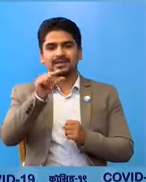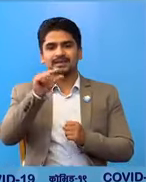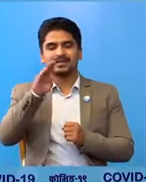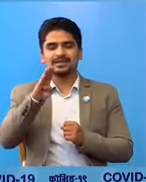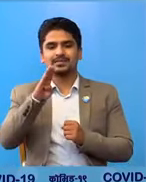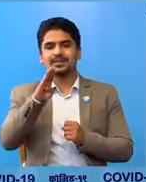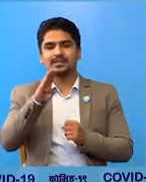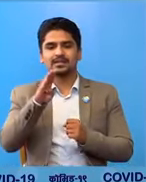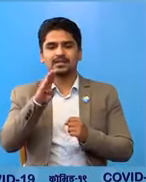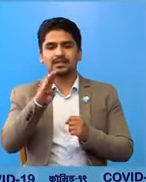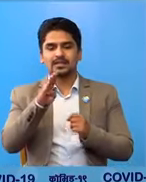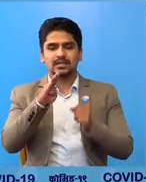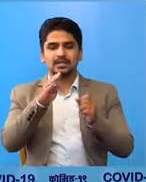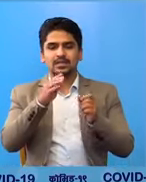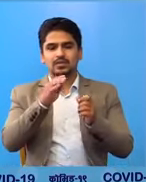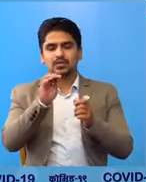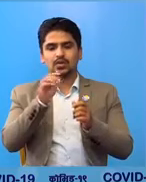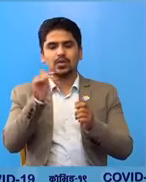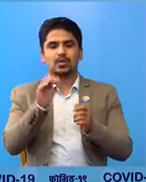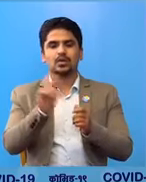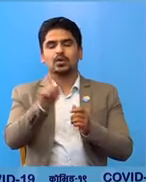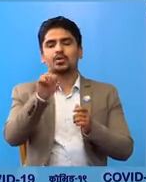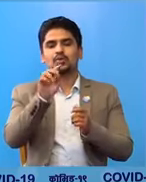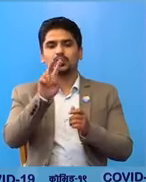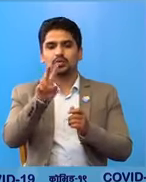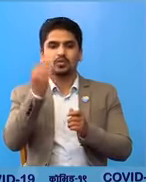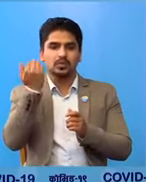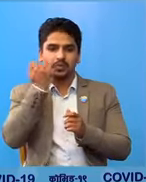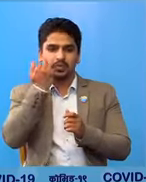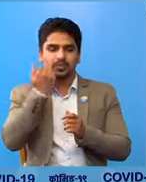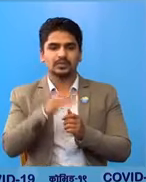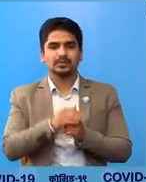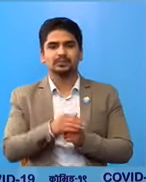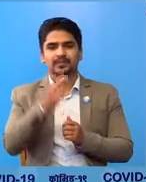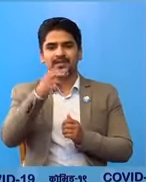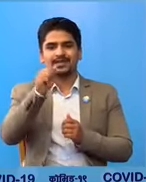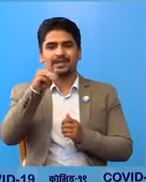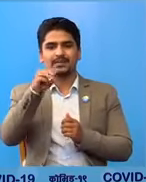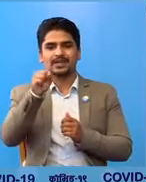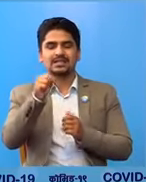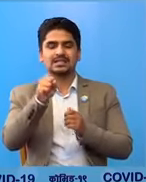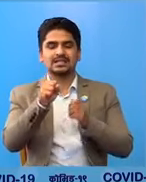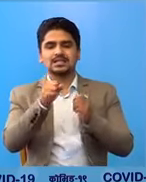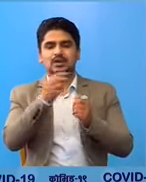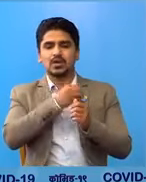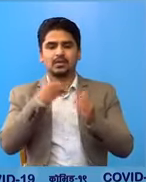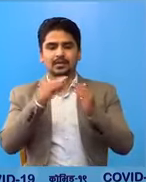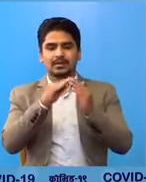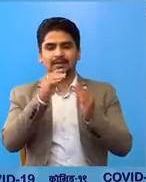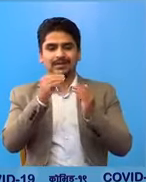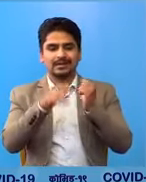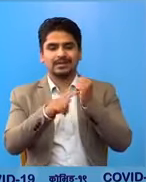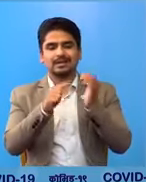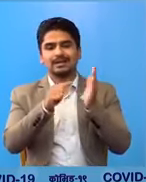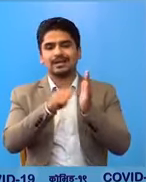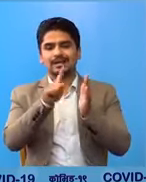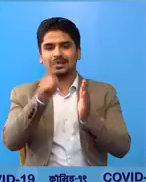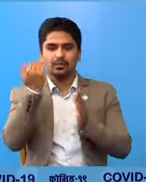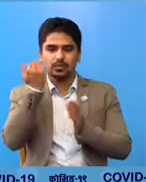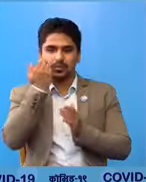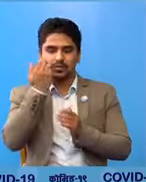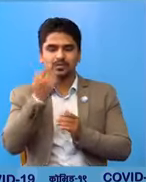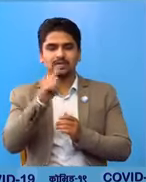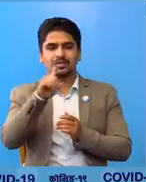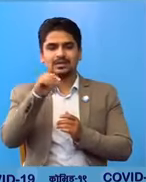सुकला गंड की बाट तनाव का दुई पूरूश अरू हैंस अस्पताल बाट कास्की का एक पूरूश कालिका